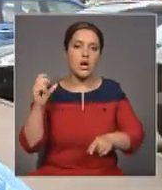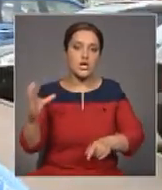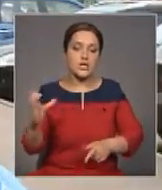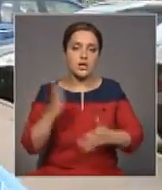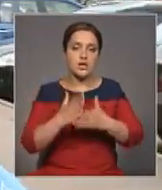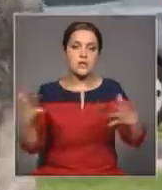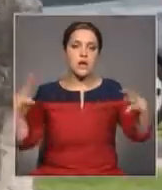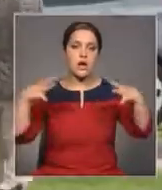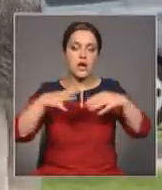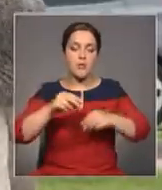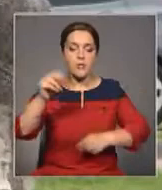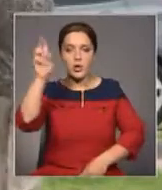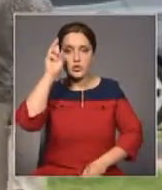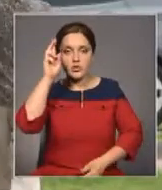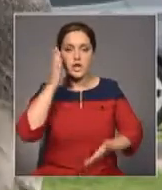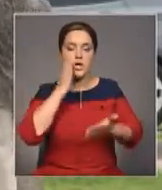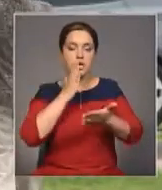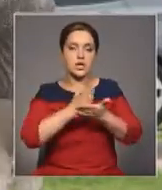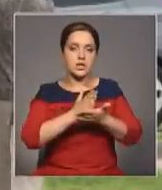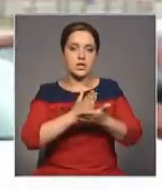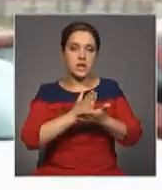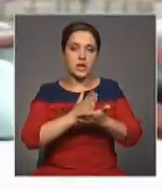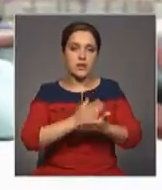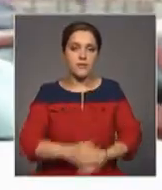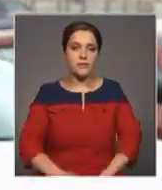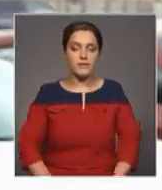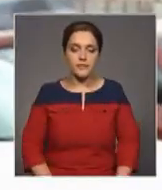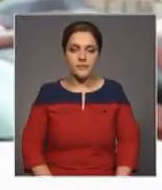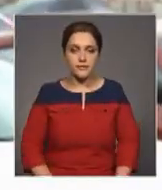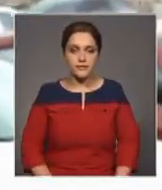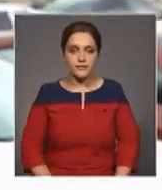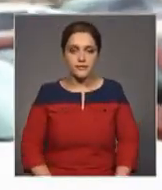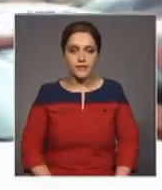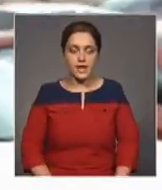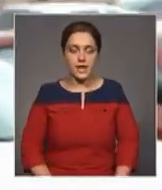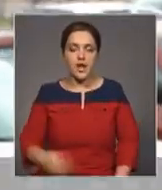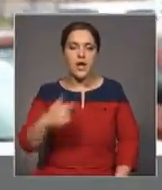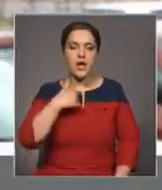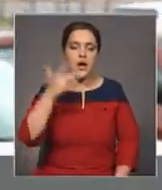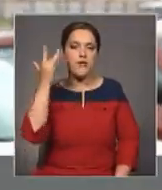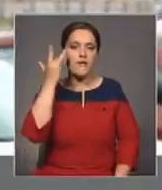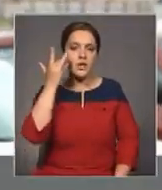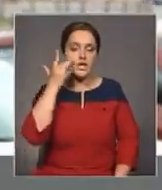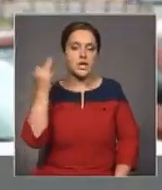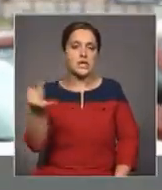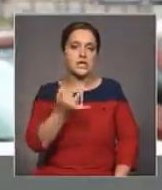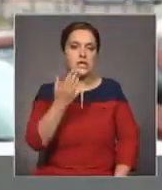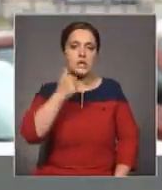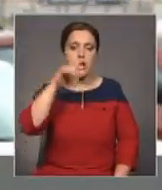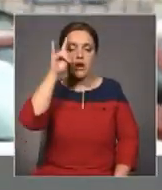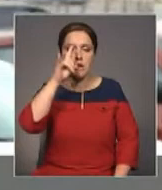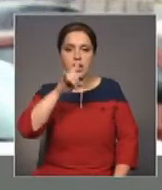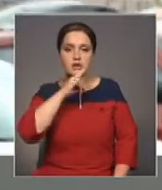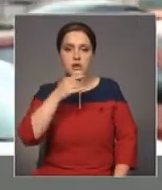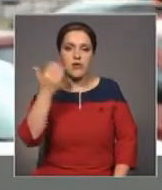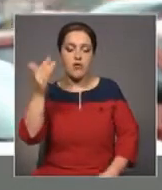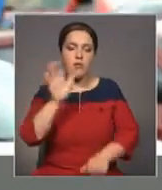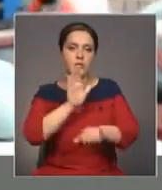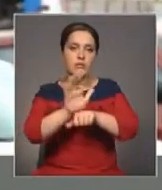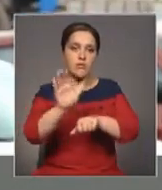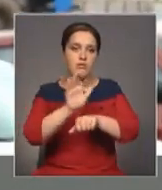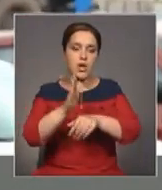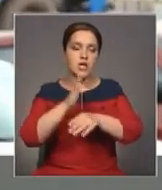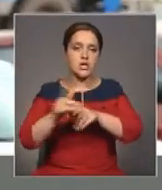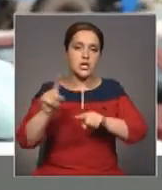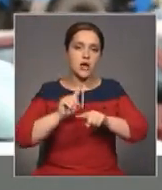государствами Евразийского экономического союза. Рынок Казахстана был для нас интересен всегда. Мы знали, что это достаточно